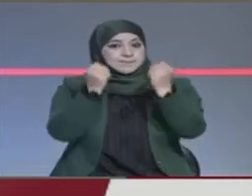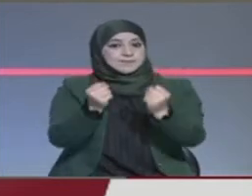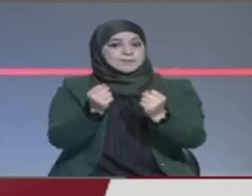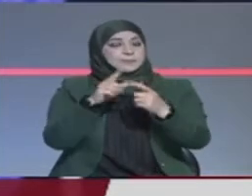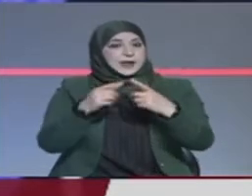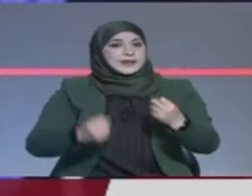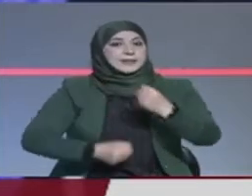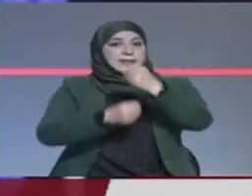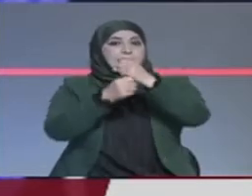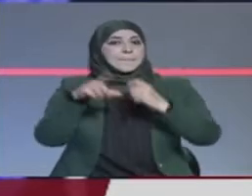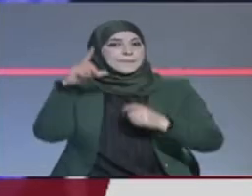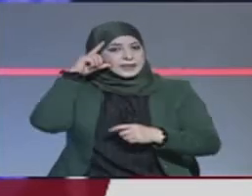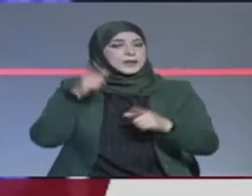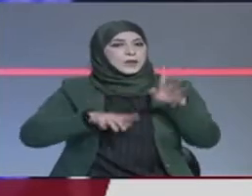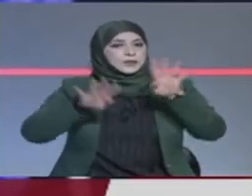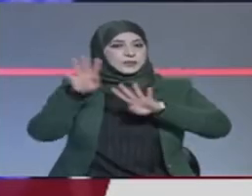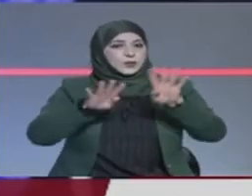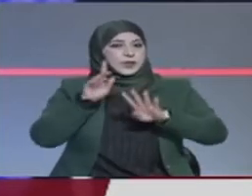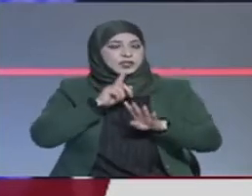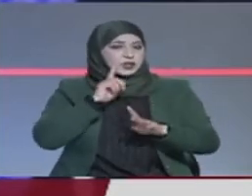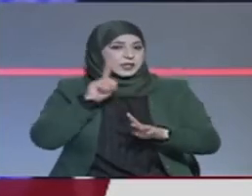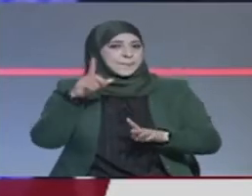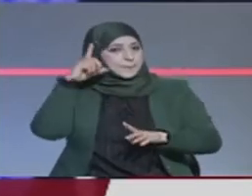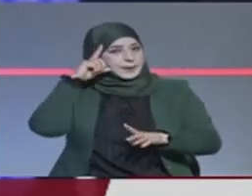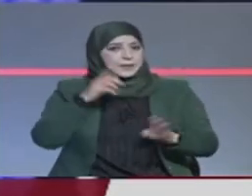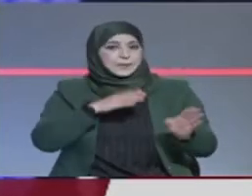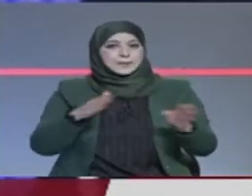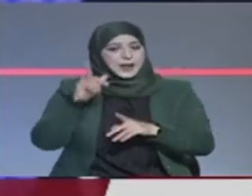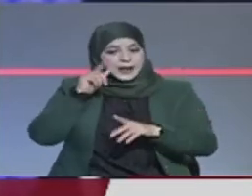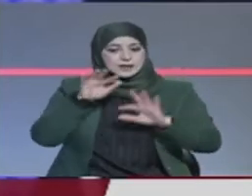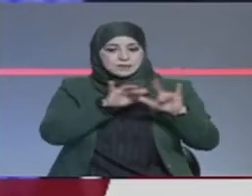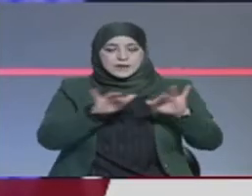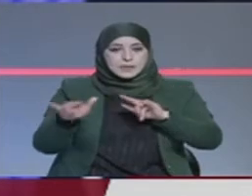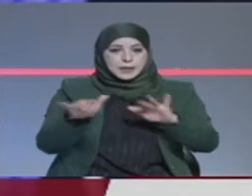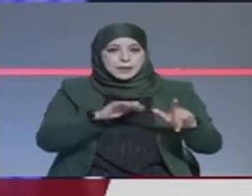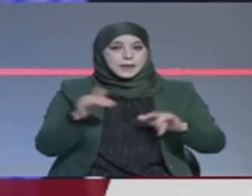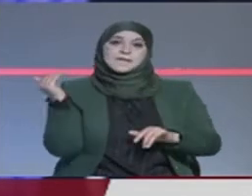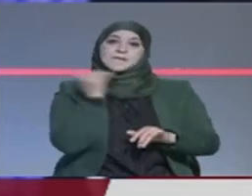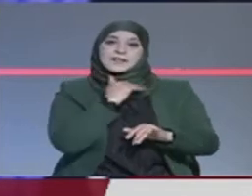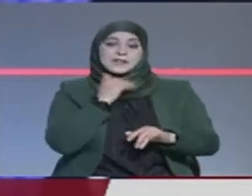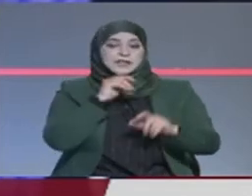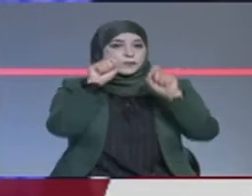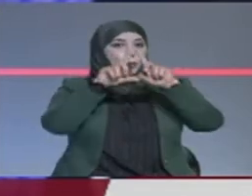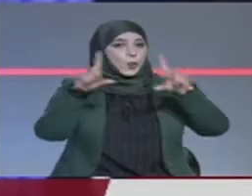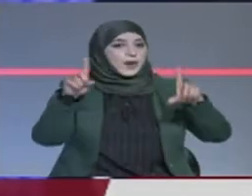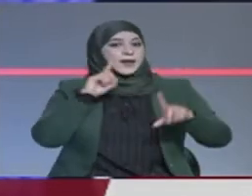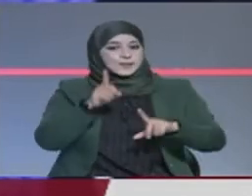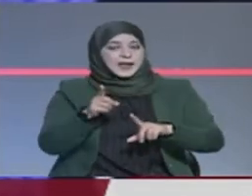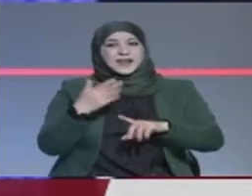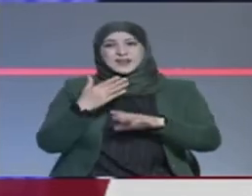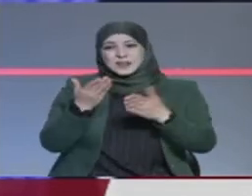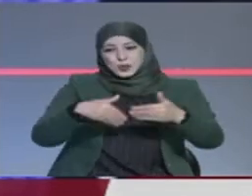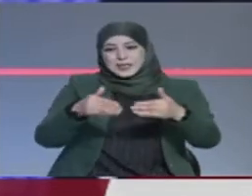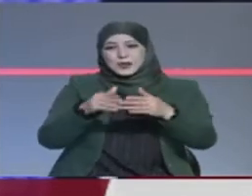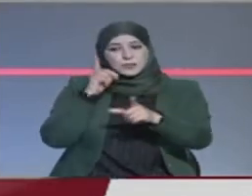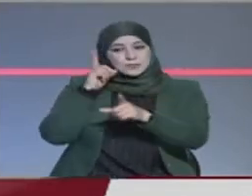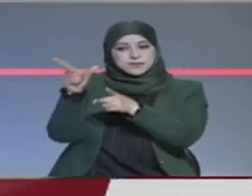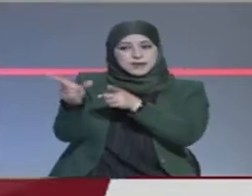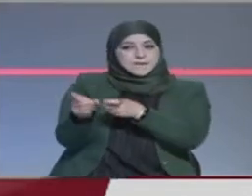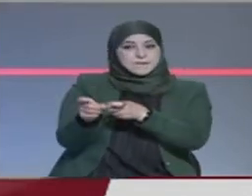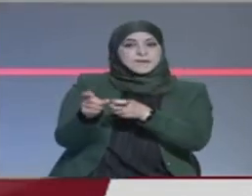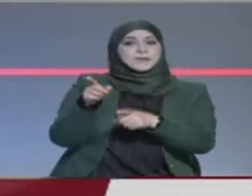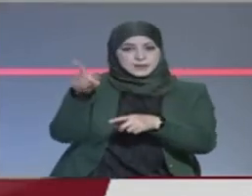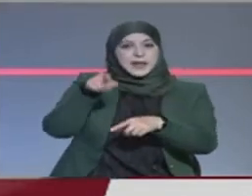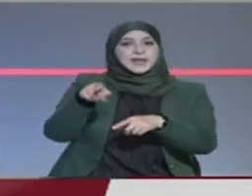وشعبها ودعا كوبيتش إلى إجراء تحقيق كامل وسريع وشفاف في الحادث الذي قال إنه يؤكد